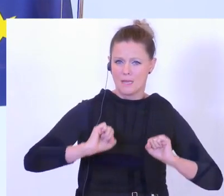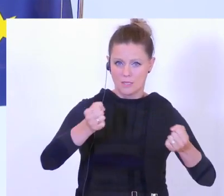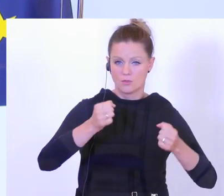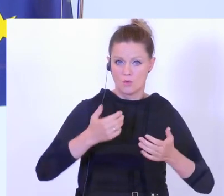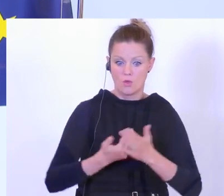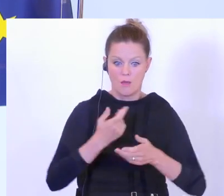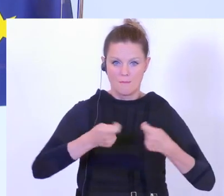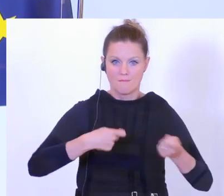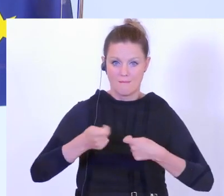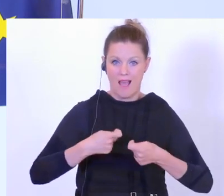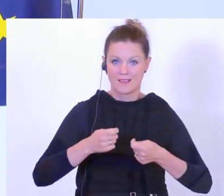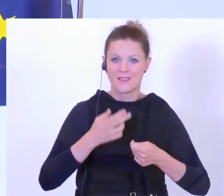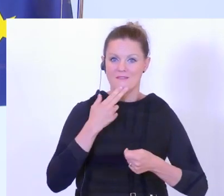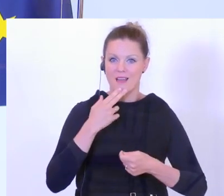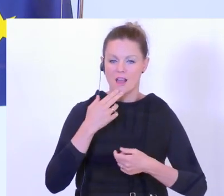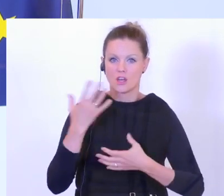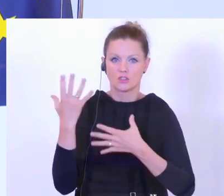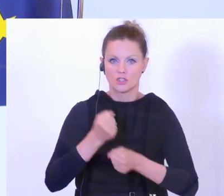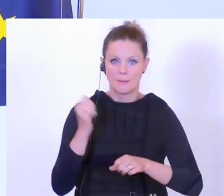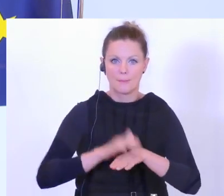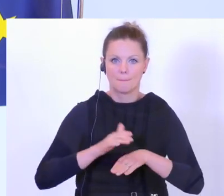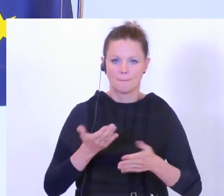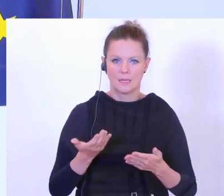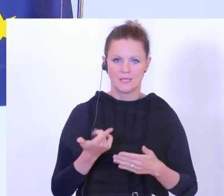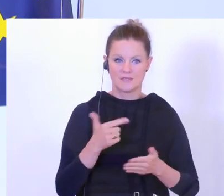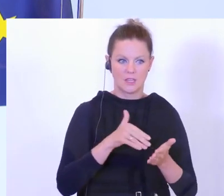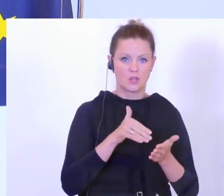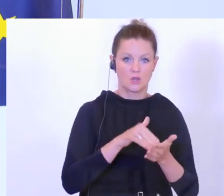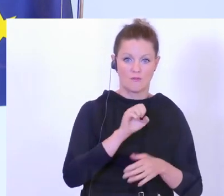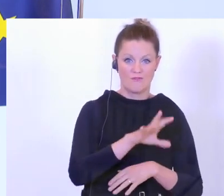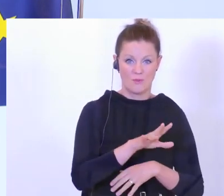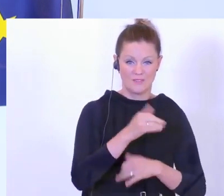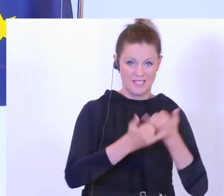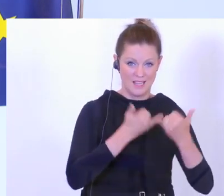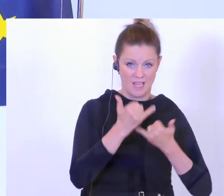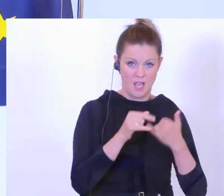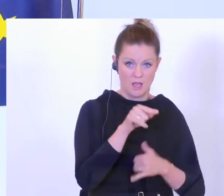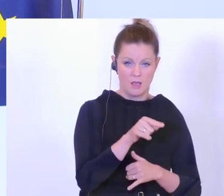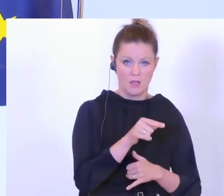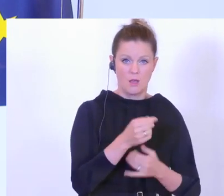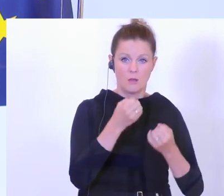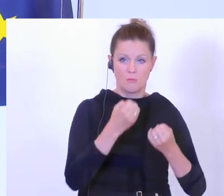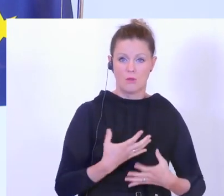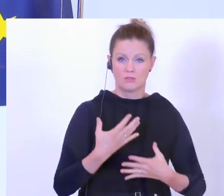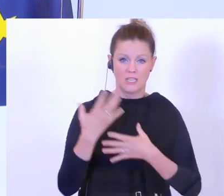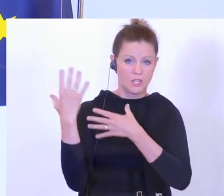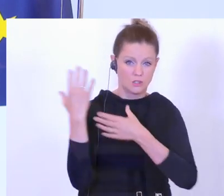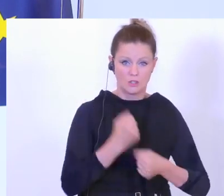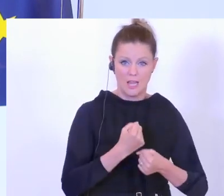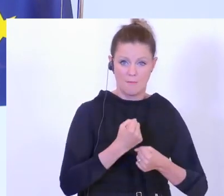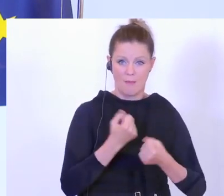Märkte durch die Schlepper. Früher im Jahr 2015 haben wir plötzlich im Schleppergewerbe Leute